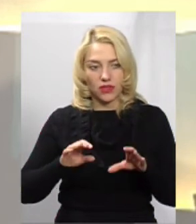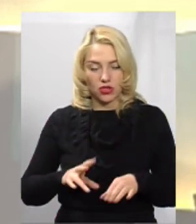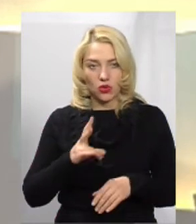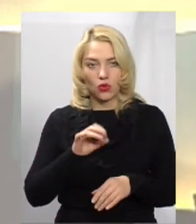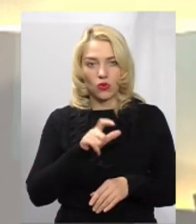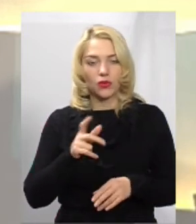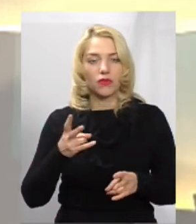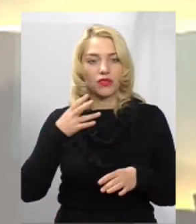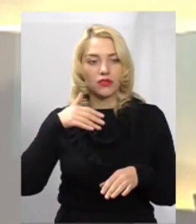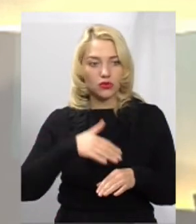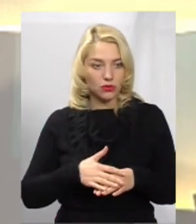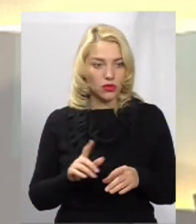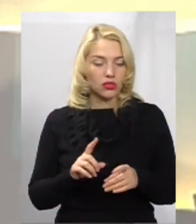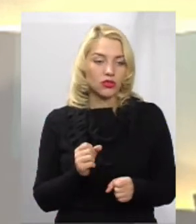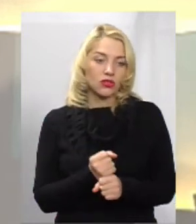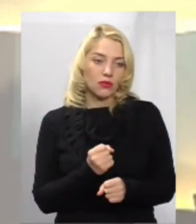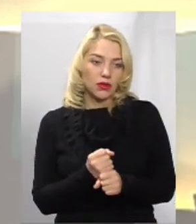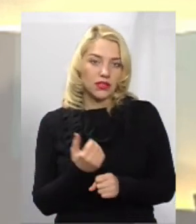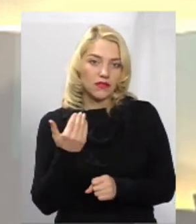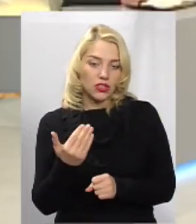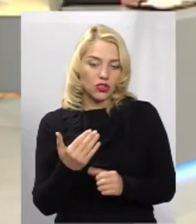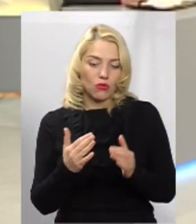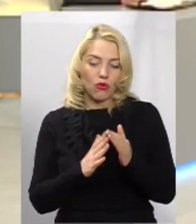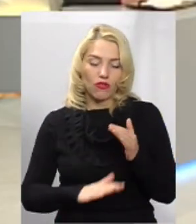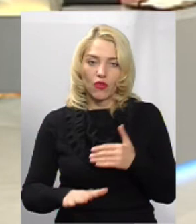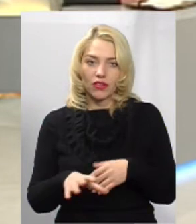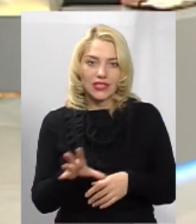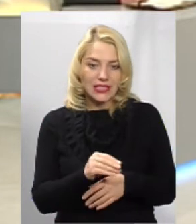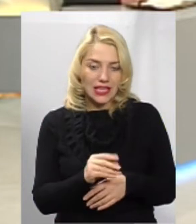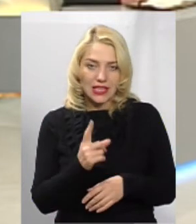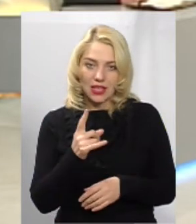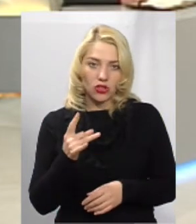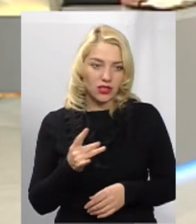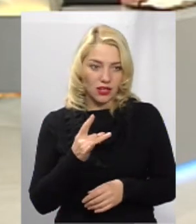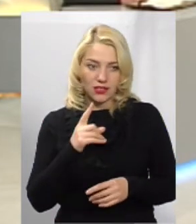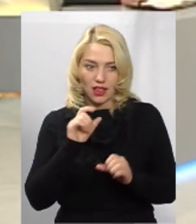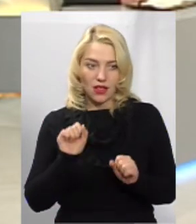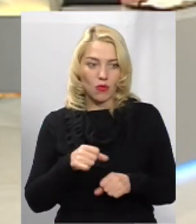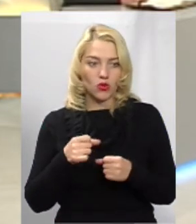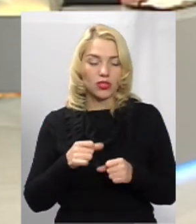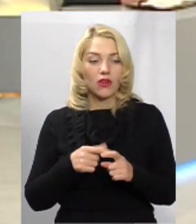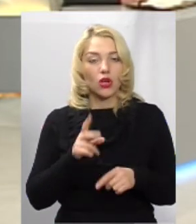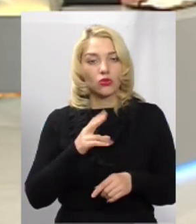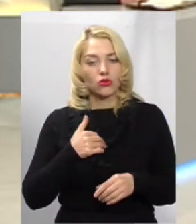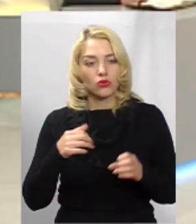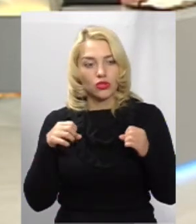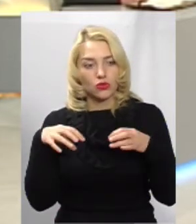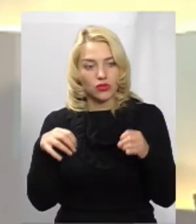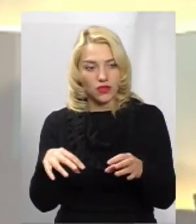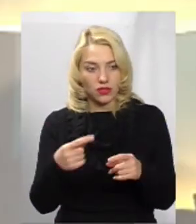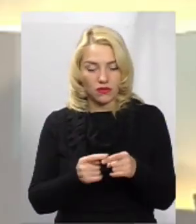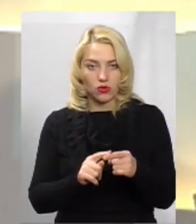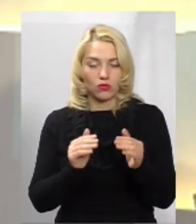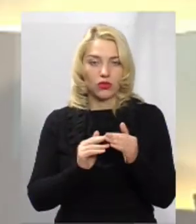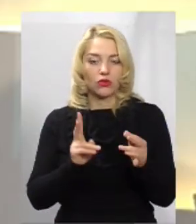розуміти, що зробити в їхньому дворі все і за один раз неможливо. І хтось хоче освітлення в цьому ж будинку,